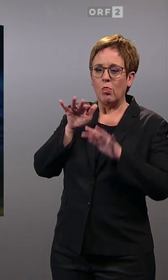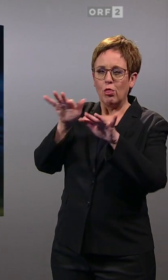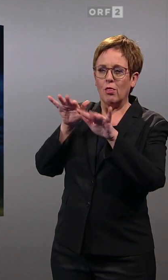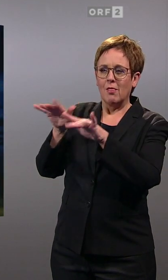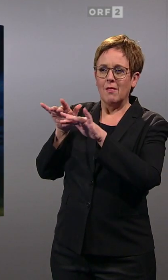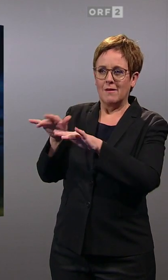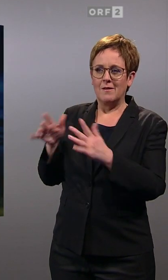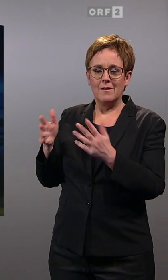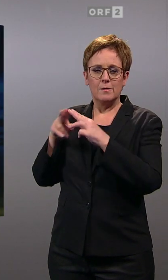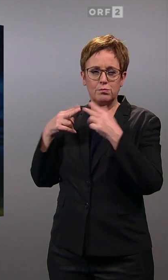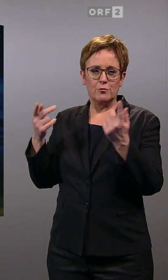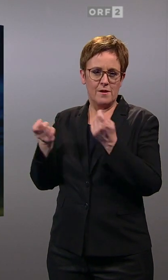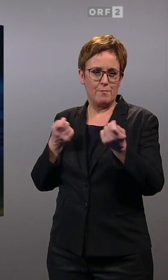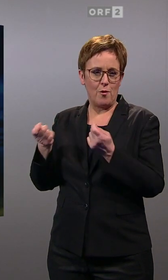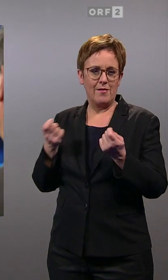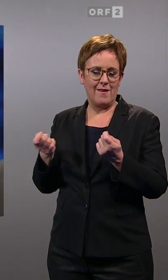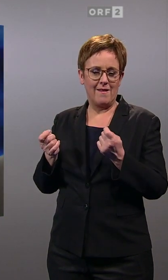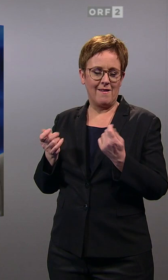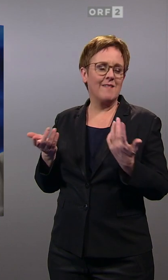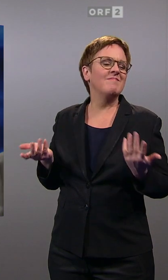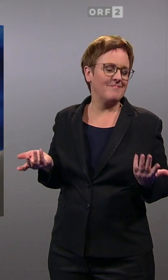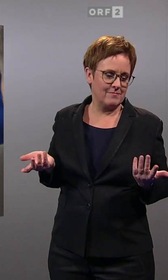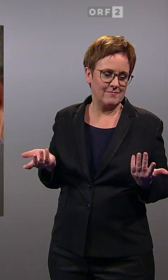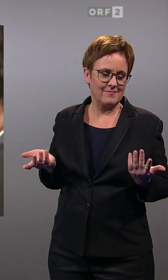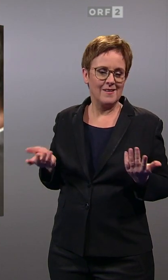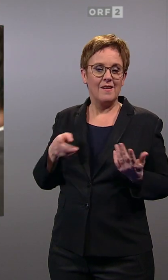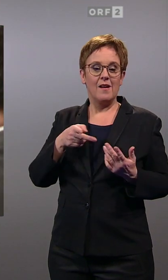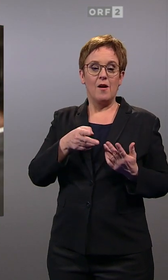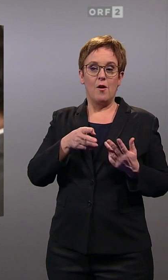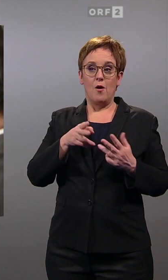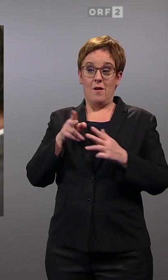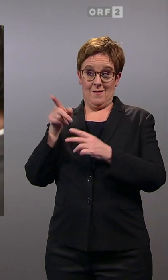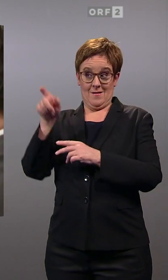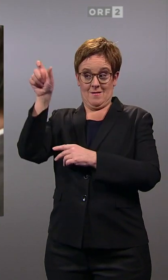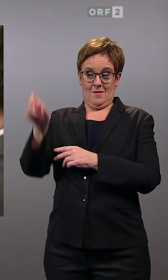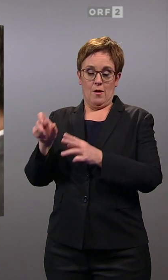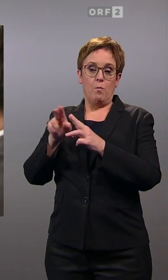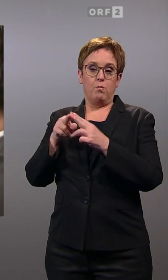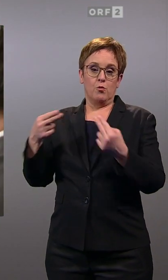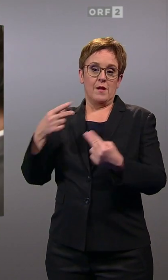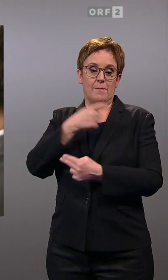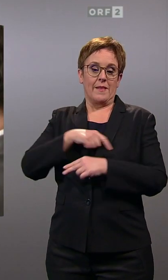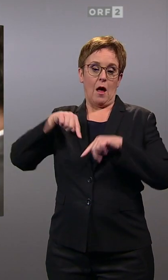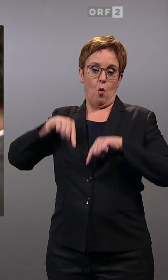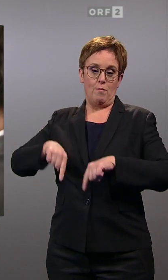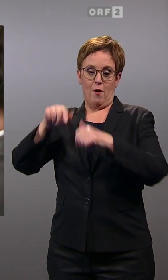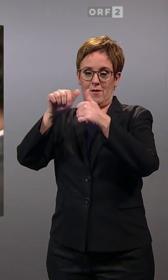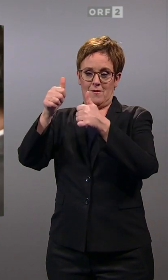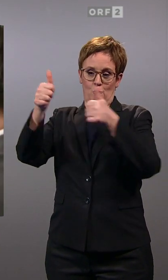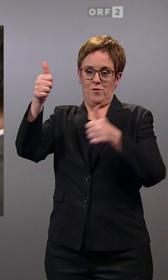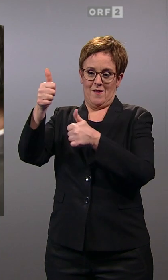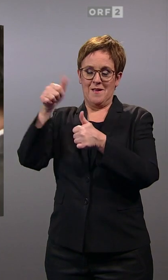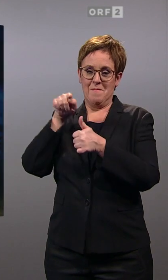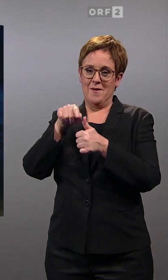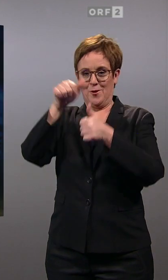die Bundespolitik und die Bundespartei-Obleute, man könnte jetzt sagen, unter ihm, es nicht leicht